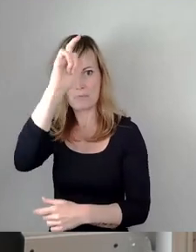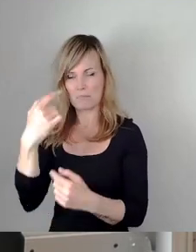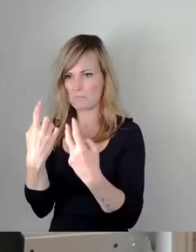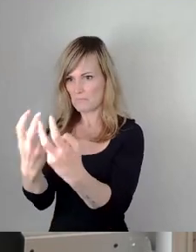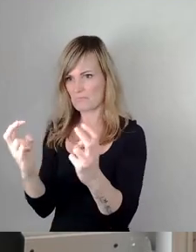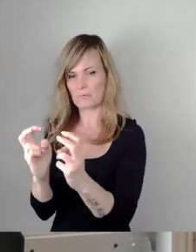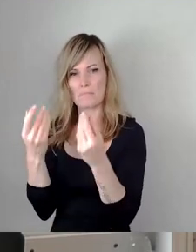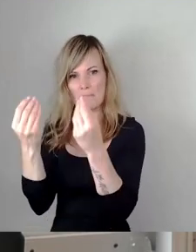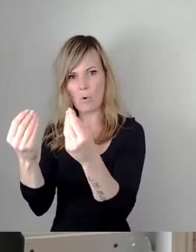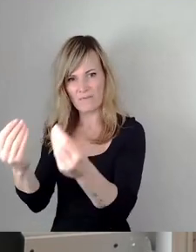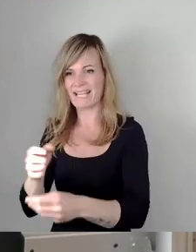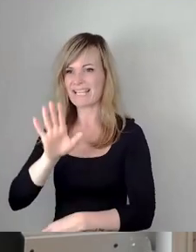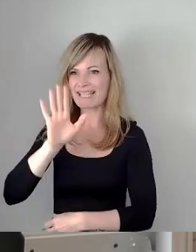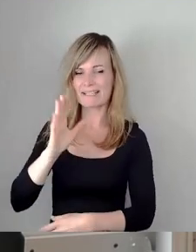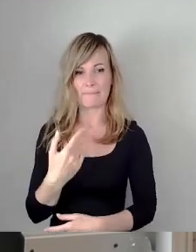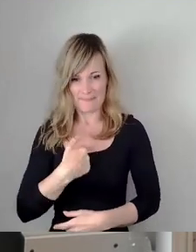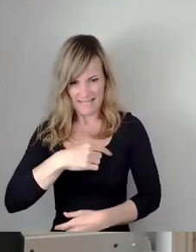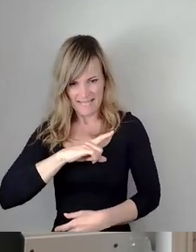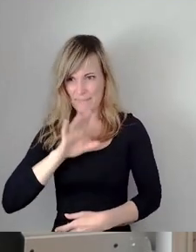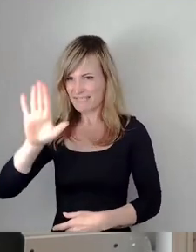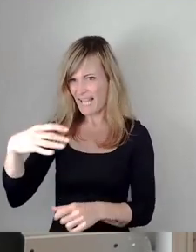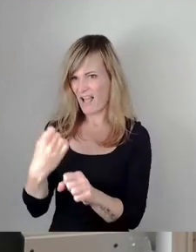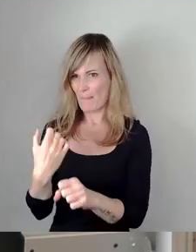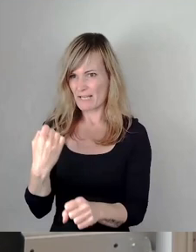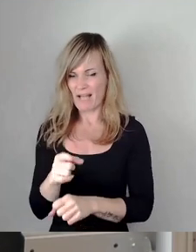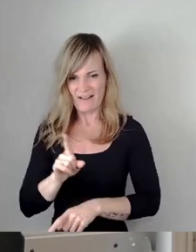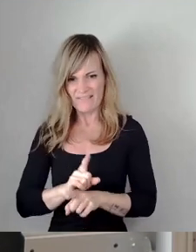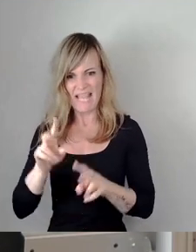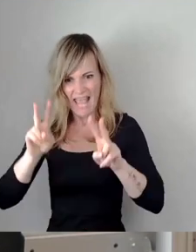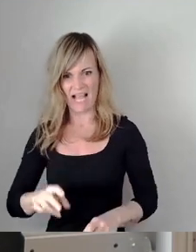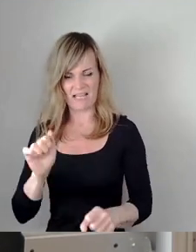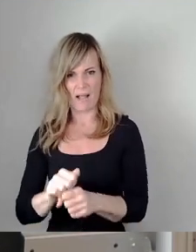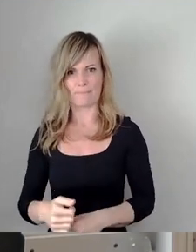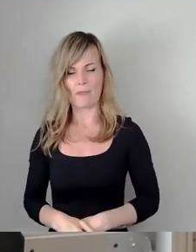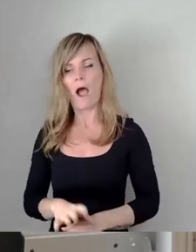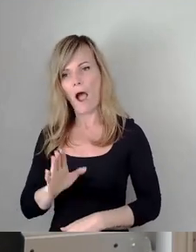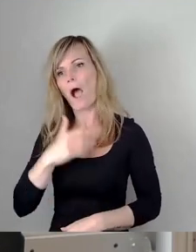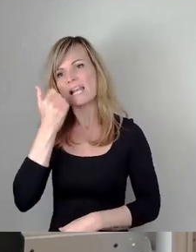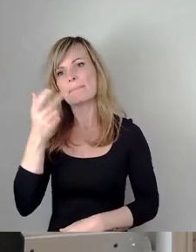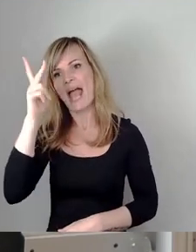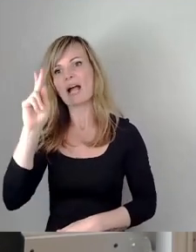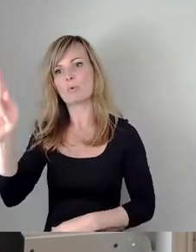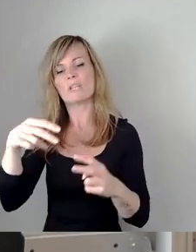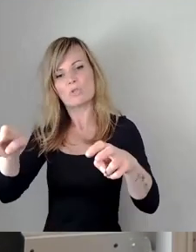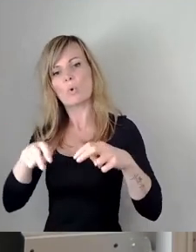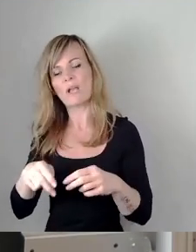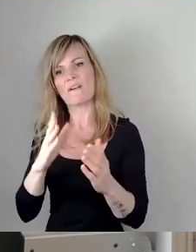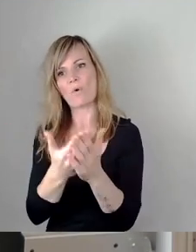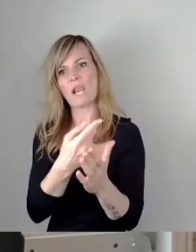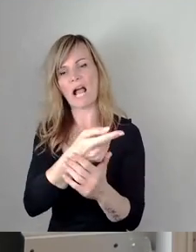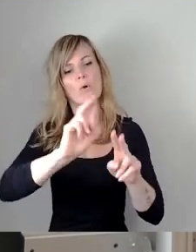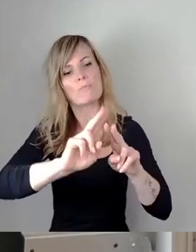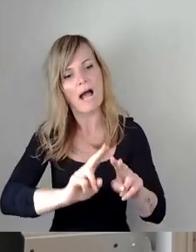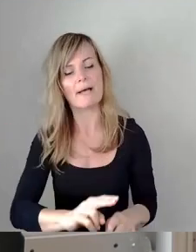Arbeit als Ehrenamt dort zu machen. Und dann sagt man, lieber Herr Kühn, nehmen Sie die Vorlage zurück, überarbeiten Sie sie, machen Sie sich nochmal